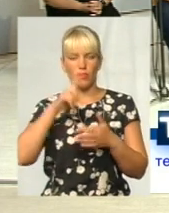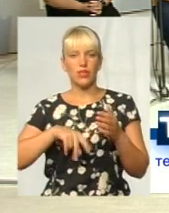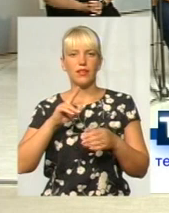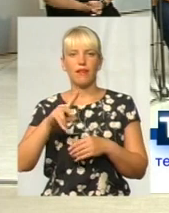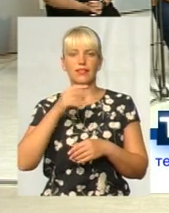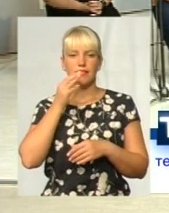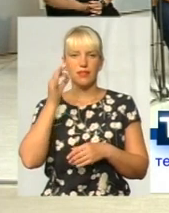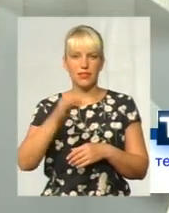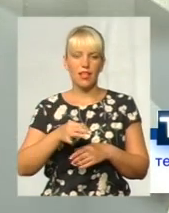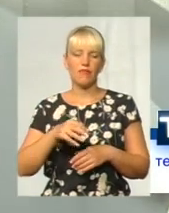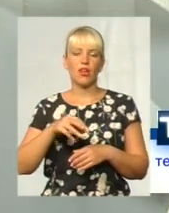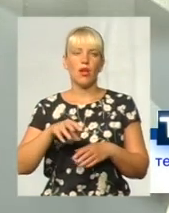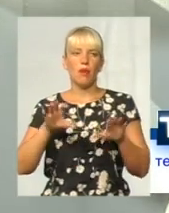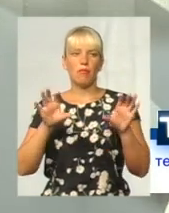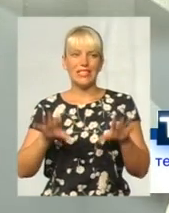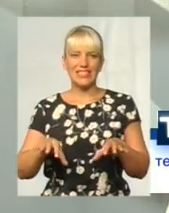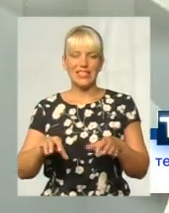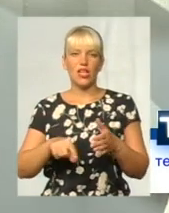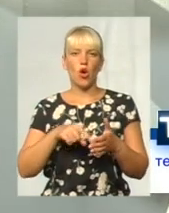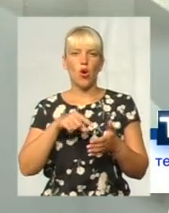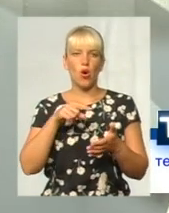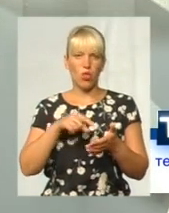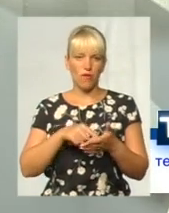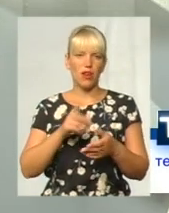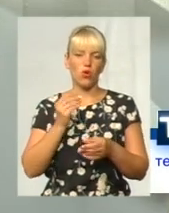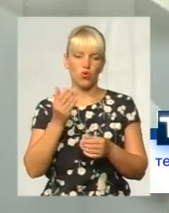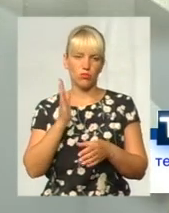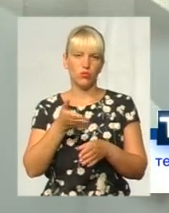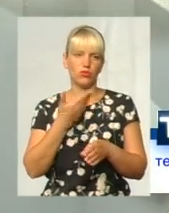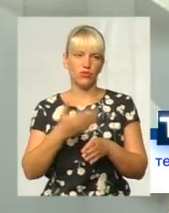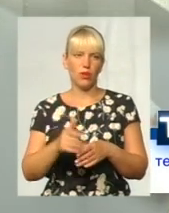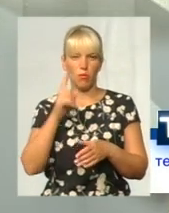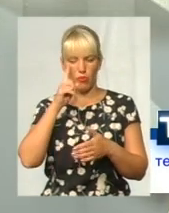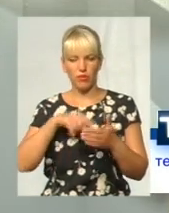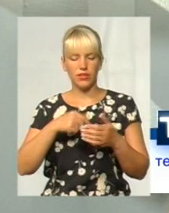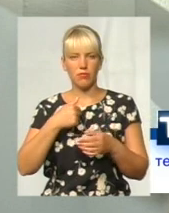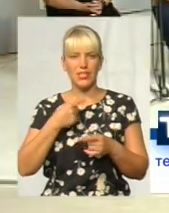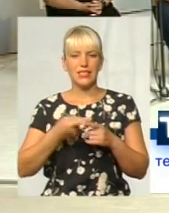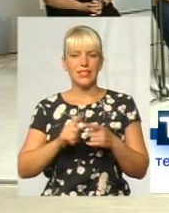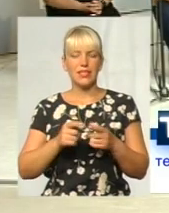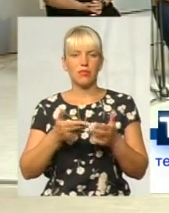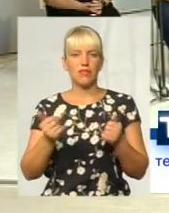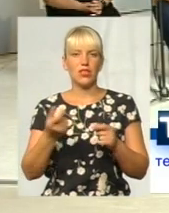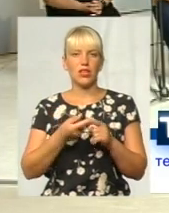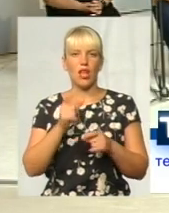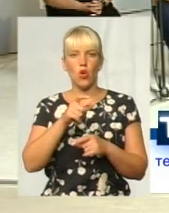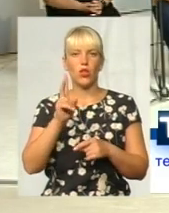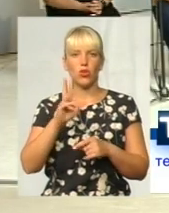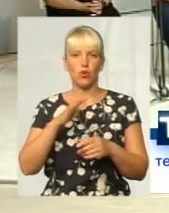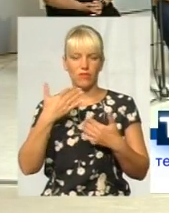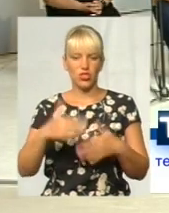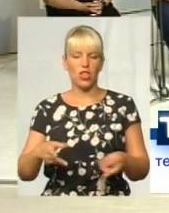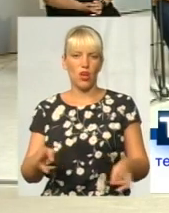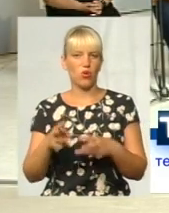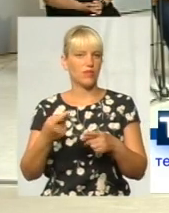міський голова, як Анатолій Макаричній Сірук, ці кошти будуть виділені. Повірте мені, тому що це підтвердження тих людей, які вже горіли. У же не